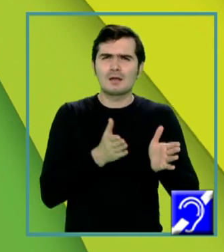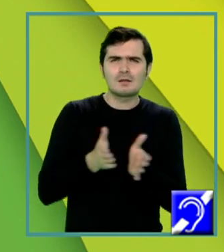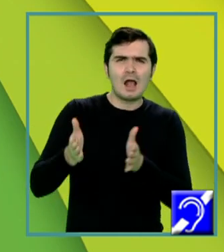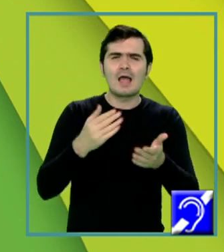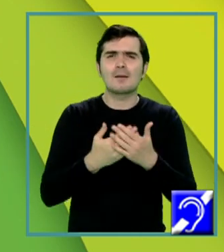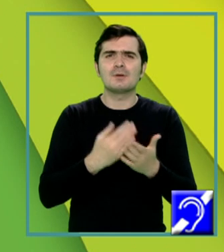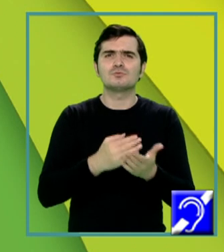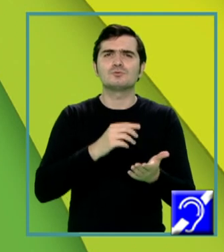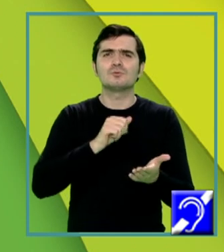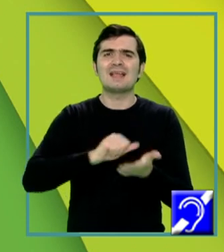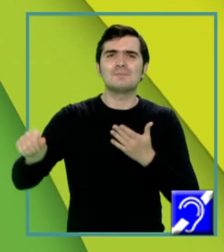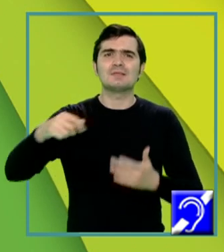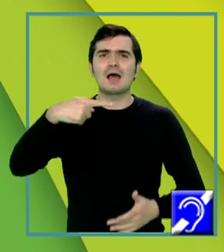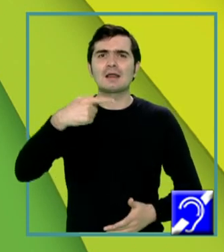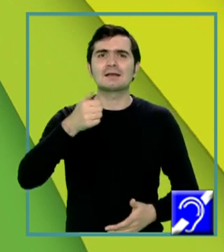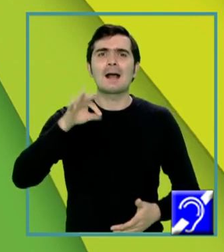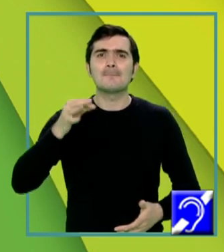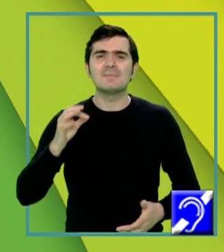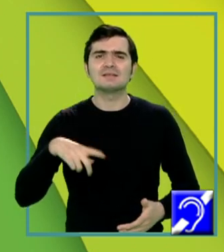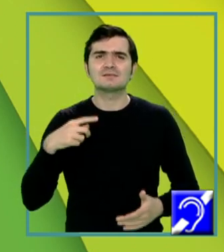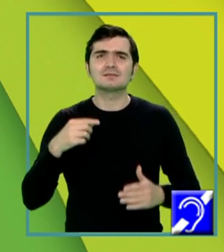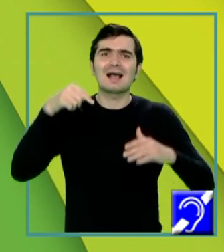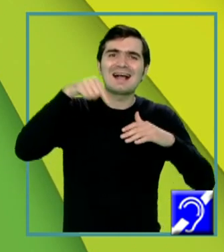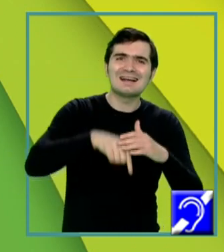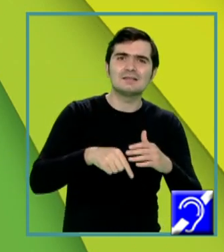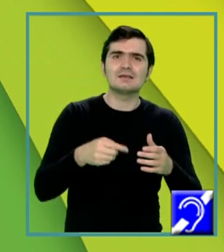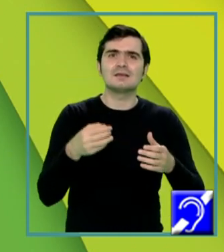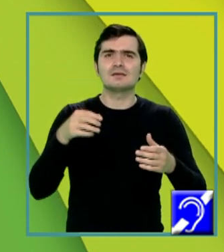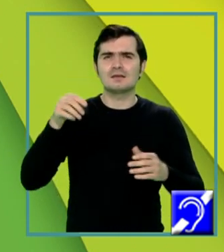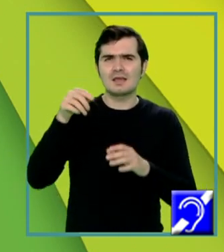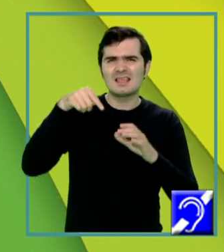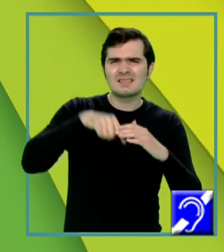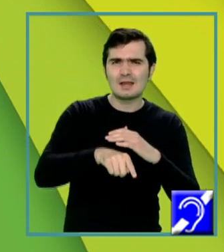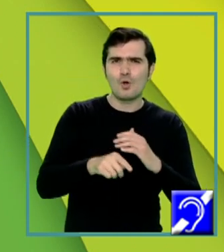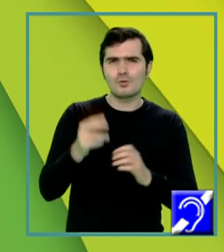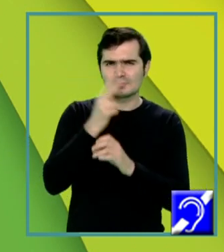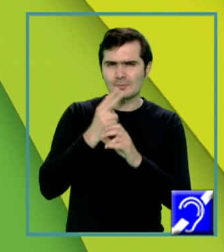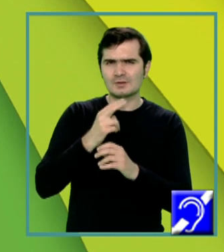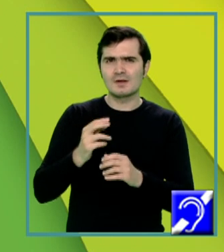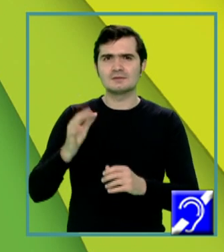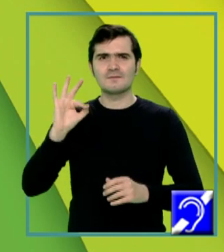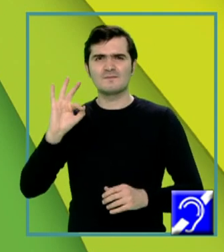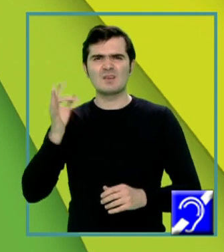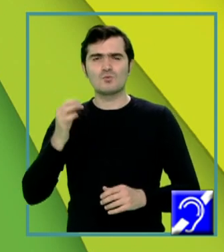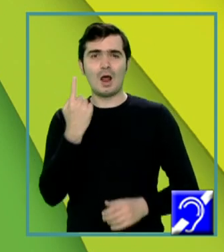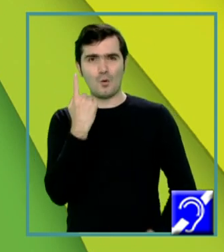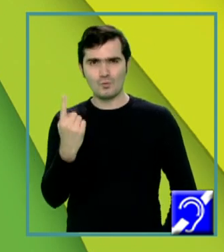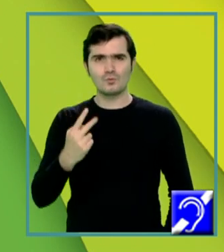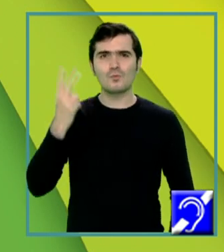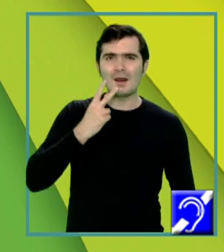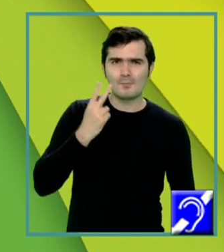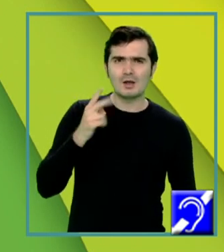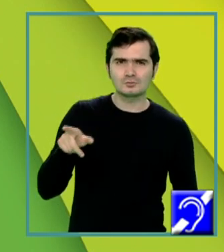sau căile spermatice sunt intra-testiculare. Vă rog să le observați pe figura 1, sunt marcate cu albastru,